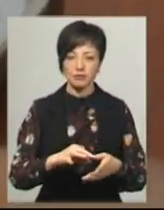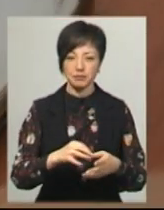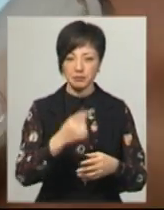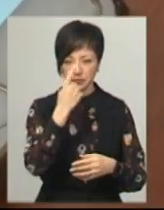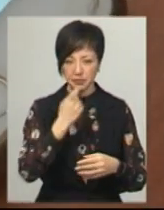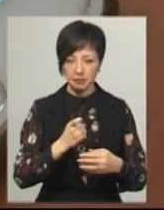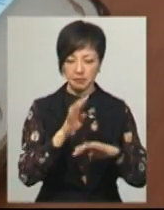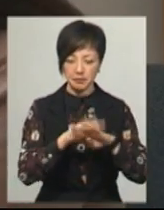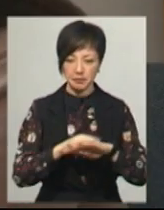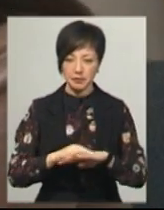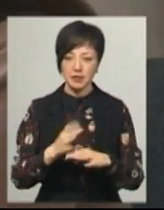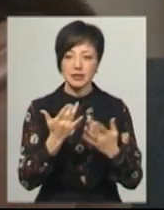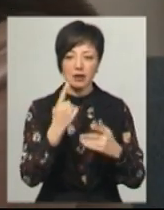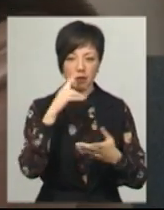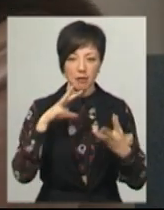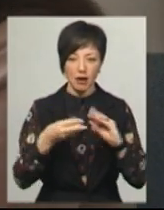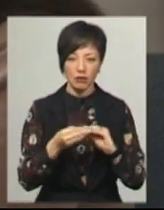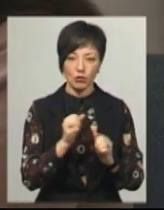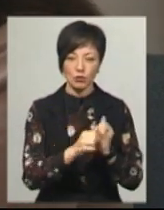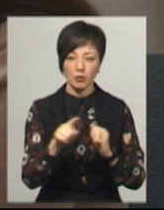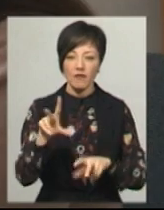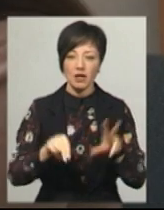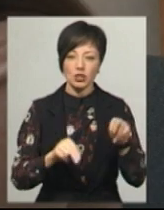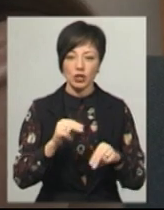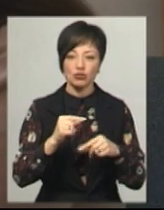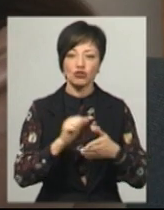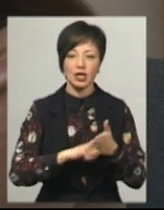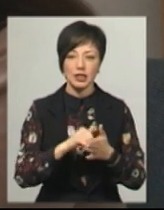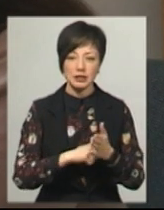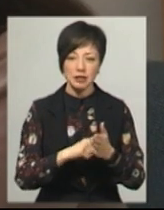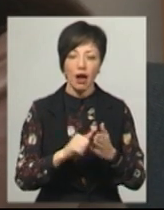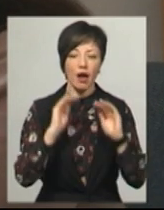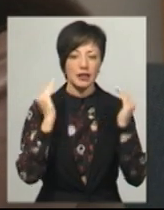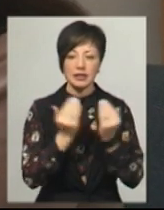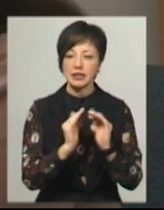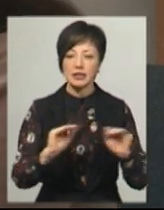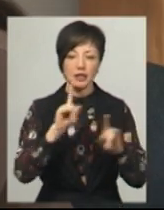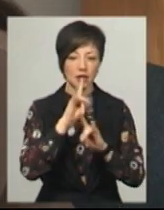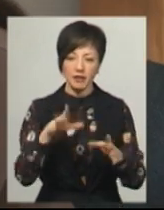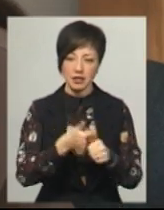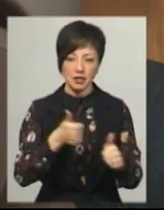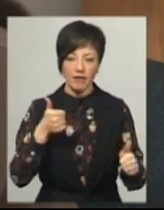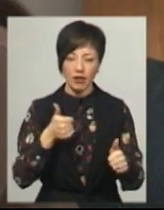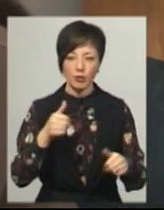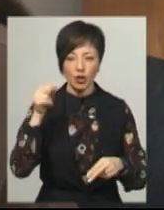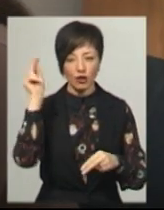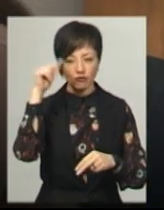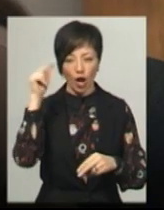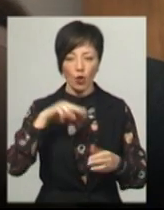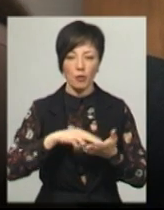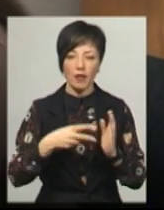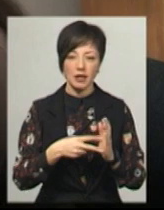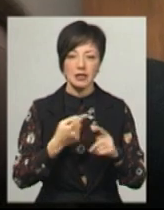скільки балів це зробить. Тетяна Чічковська вважає, через карантин діти не відставатимуть від навчального плану. Карантин не є такою